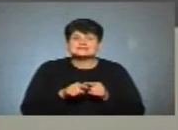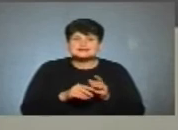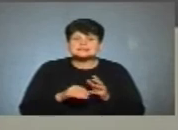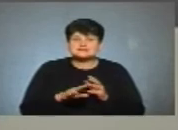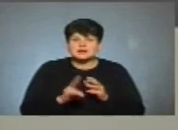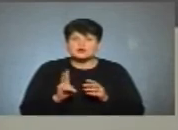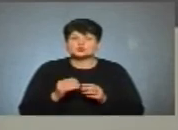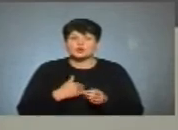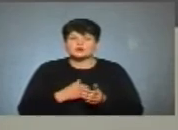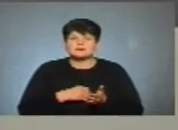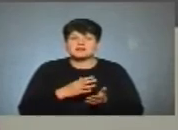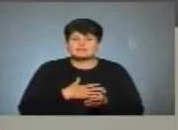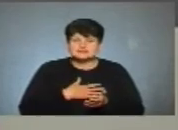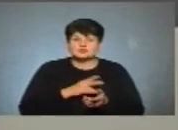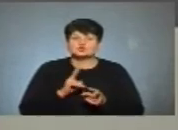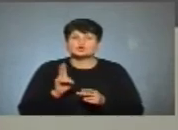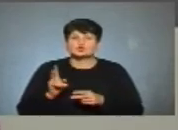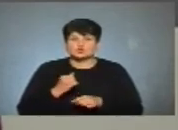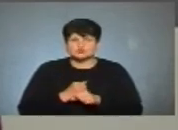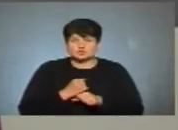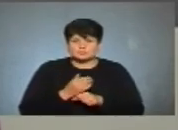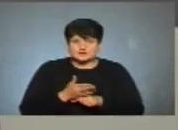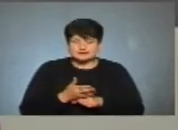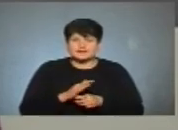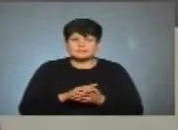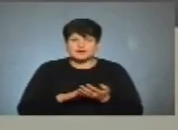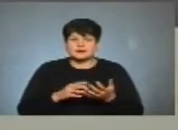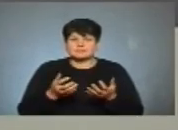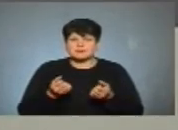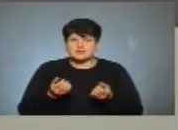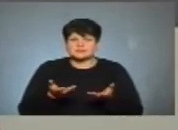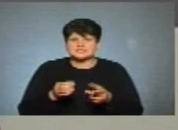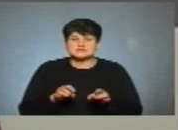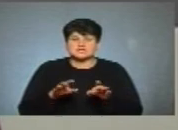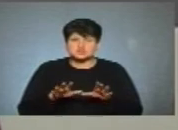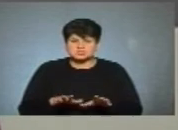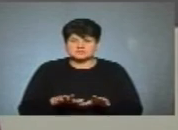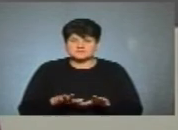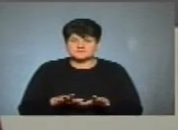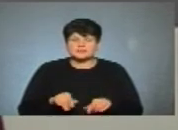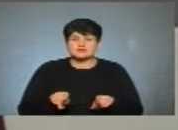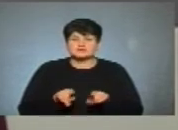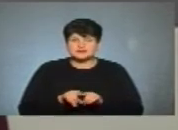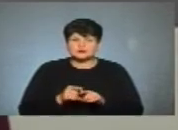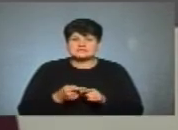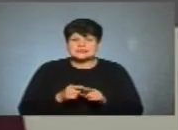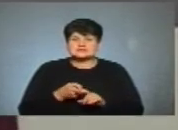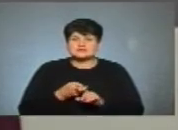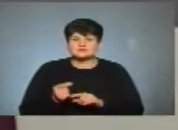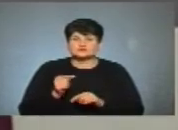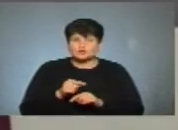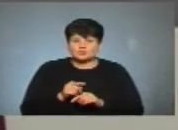належить, хто хоче приватизувати, хто що хоче на ній робити. І далі вже приймати якісь певні рішення. І також це залежить від того,